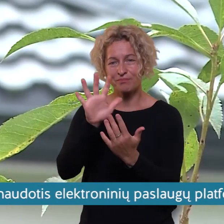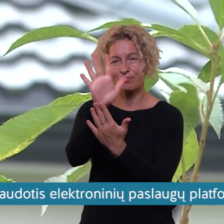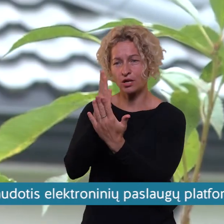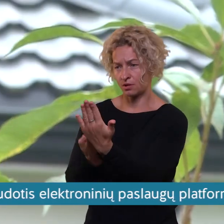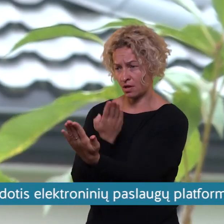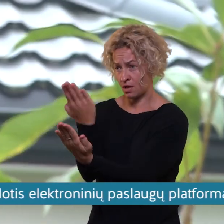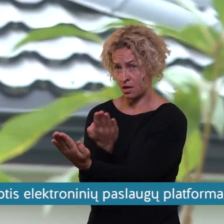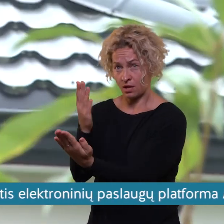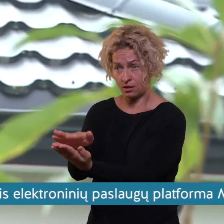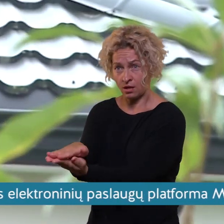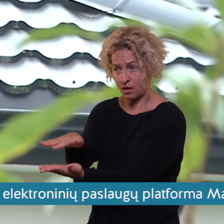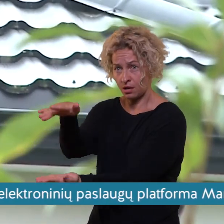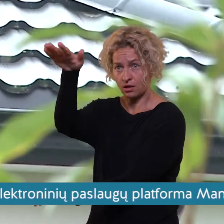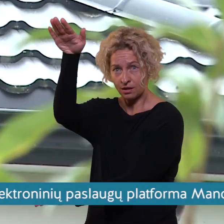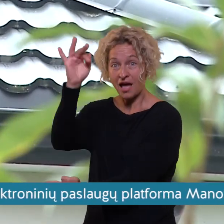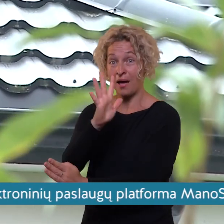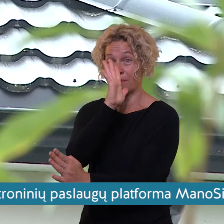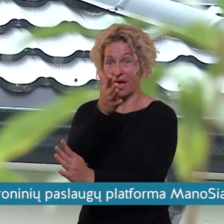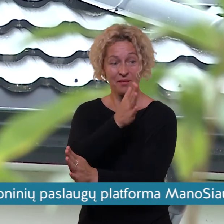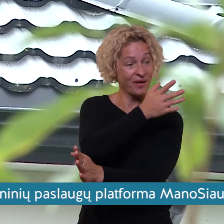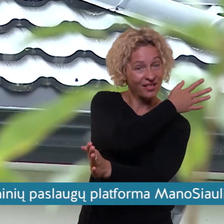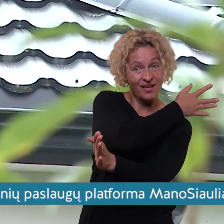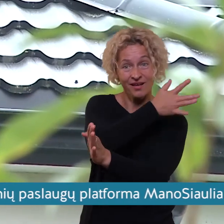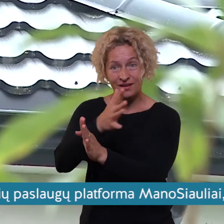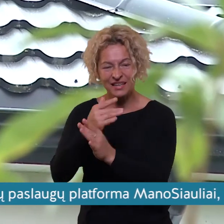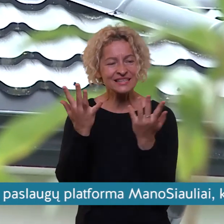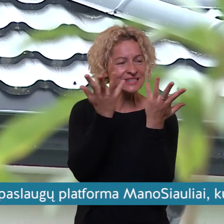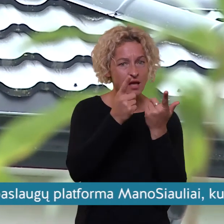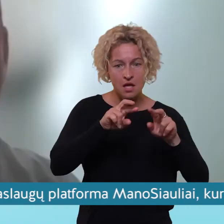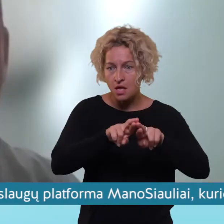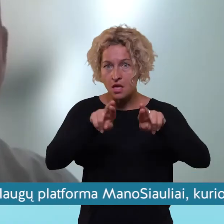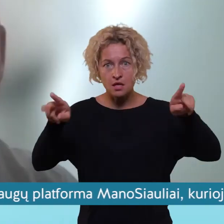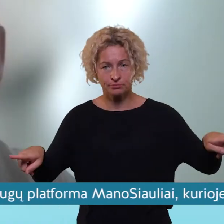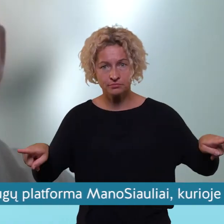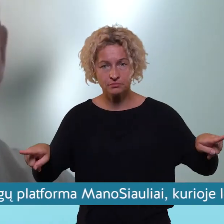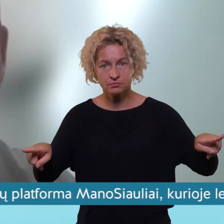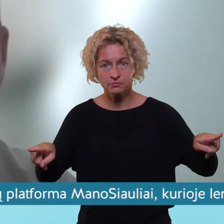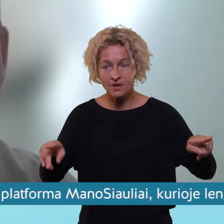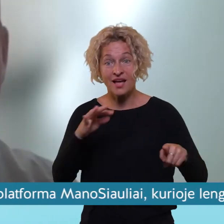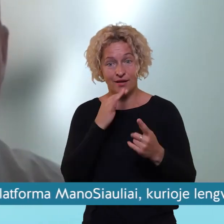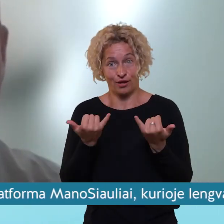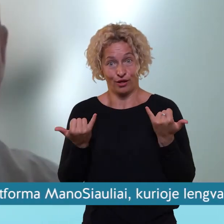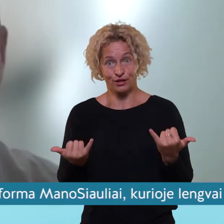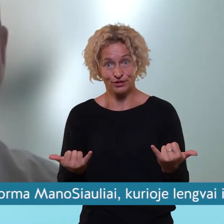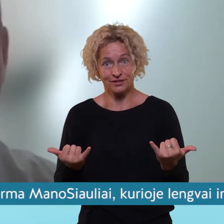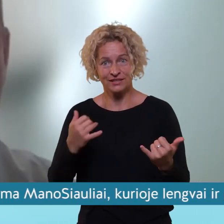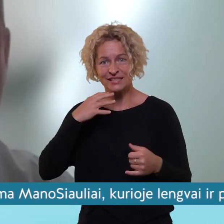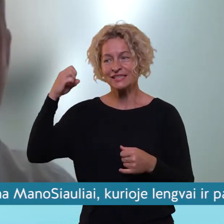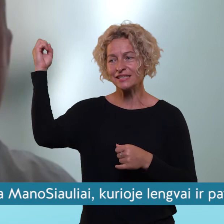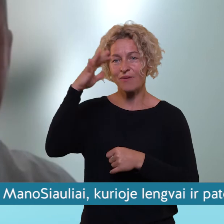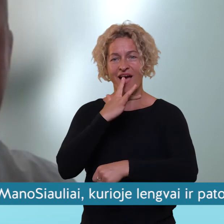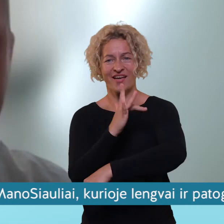įrengti ar įsigyti sulaukta tiek, kiek sulaukta per penkis ar daugiau metų. Tai šiuo metu Saulės